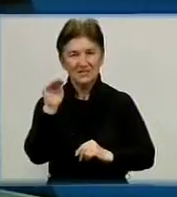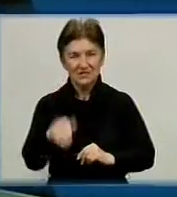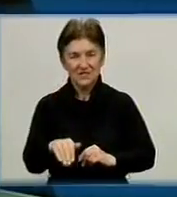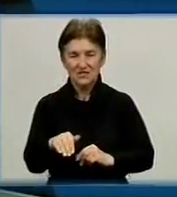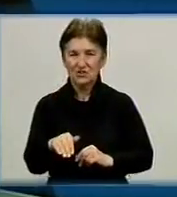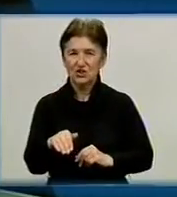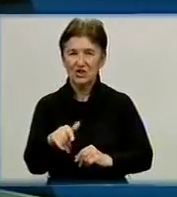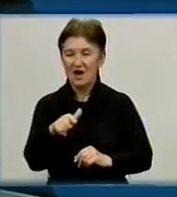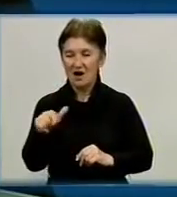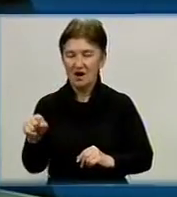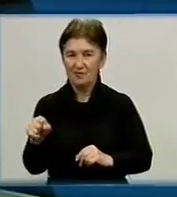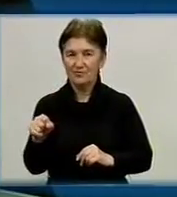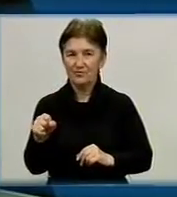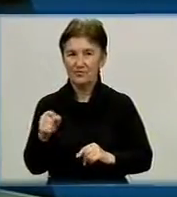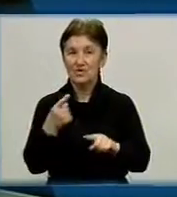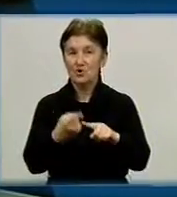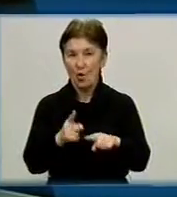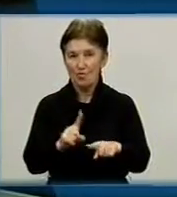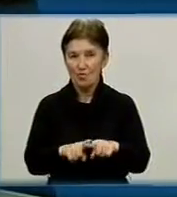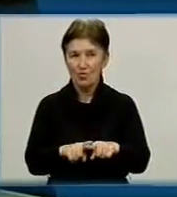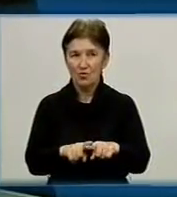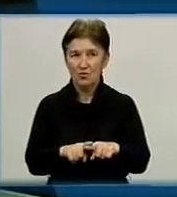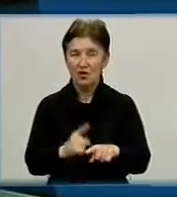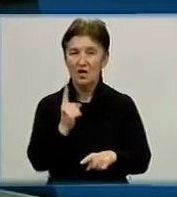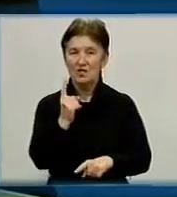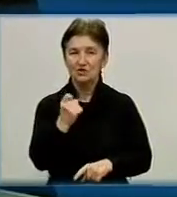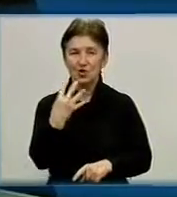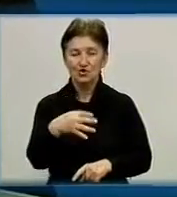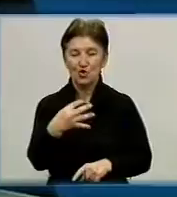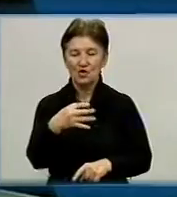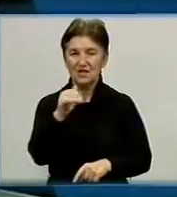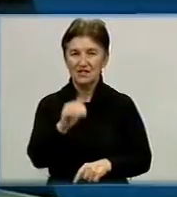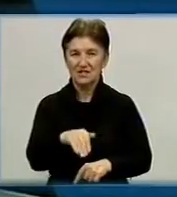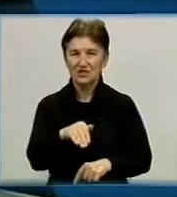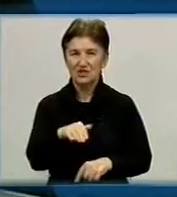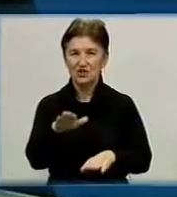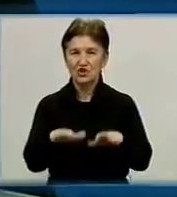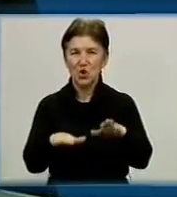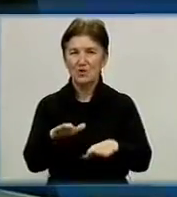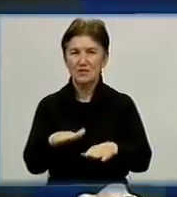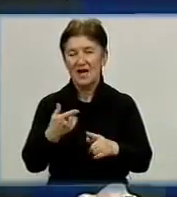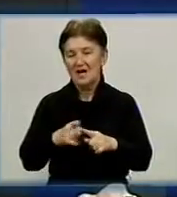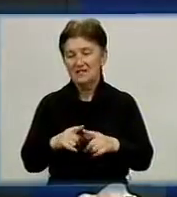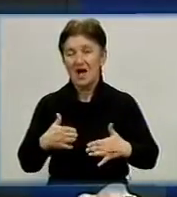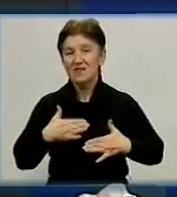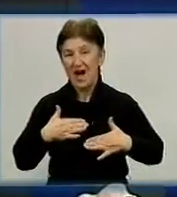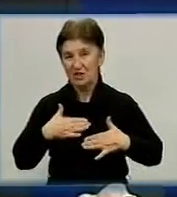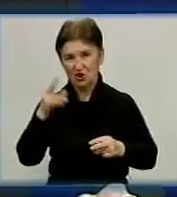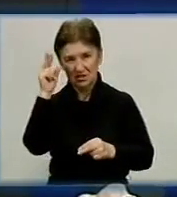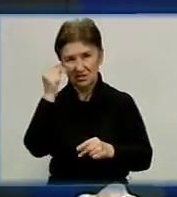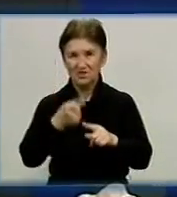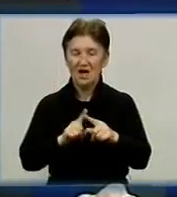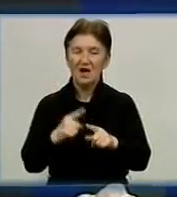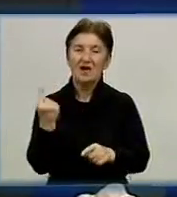гектарів. Тому 140 тисяч тонн сої. Це наші цифри, це кіровоградські цифри.